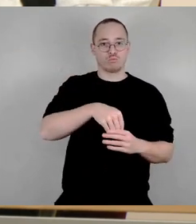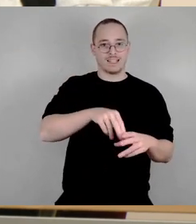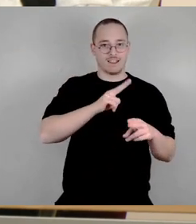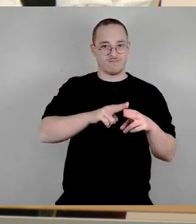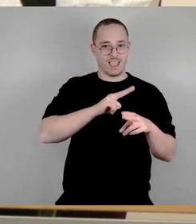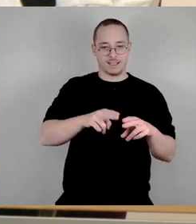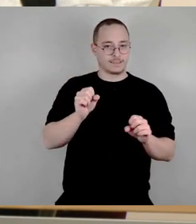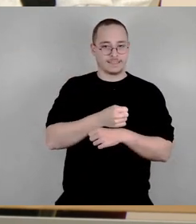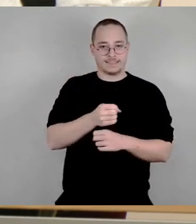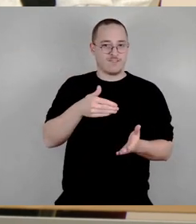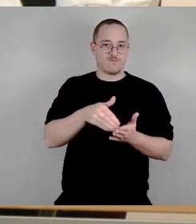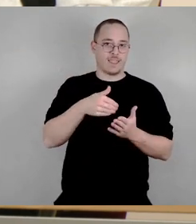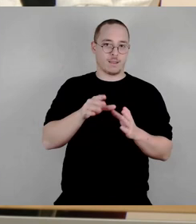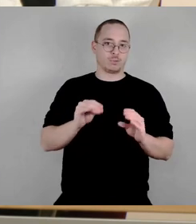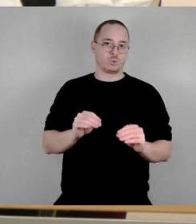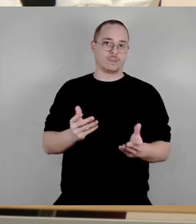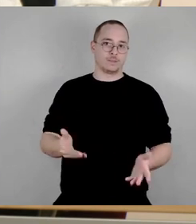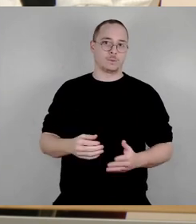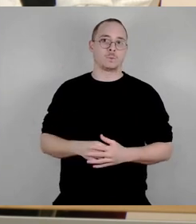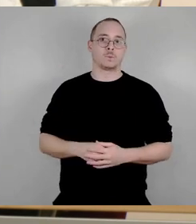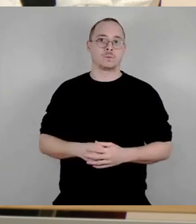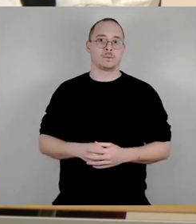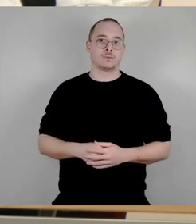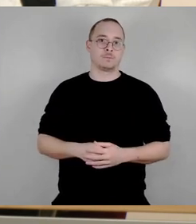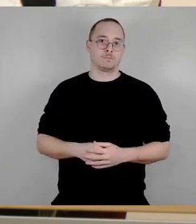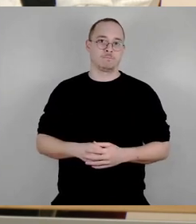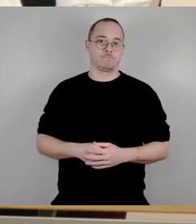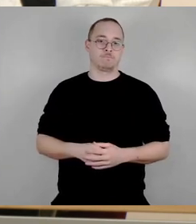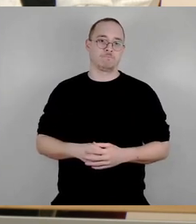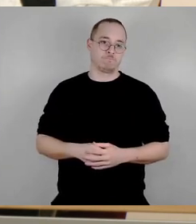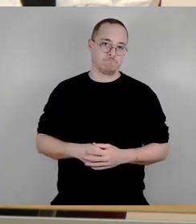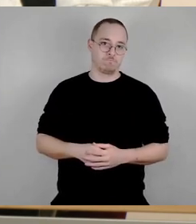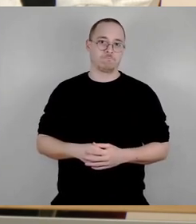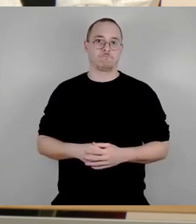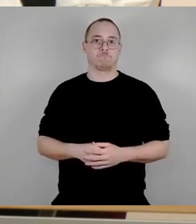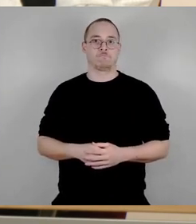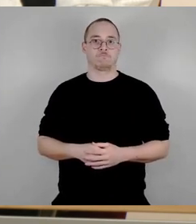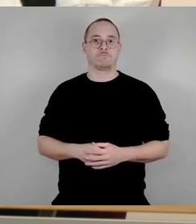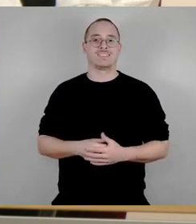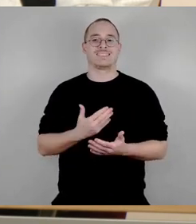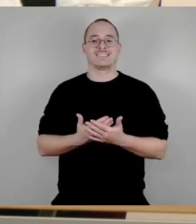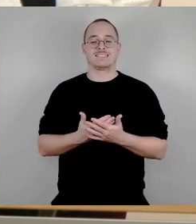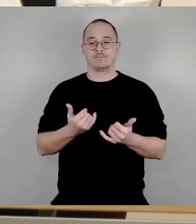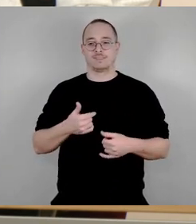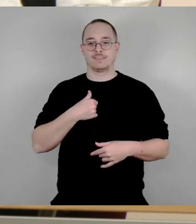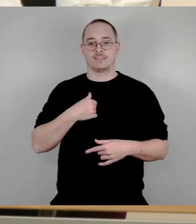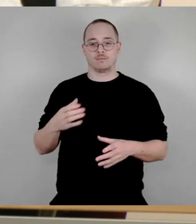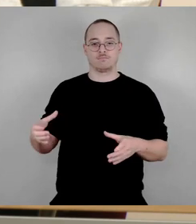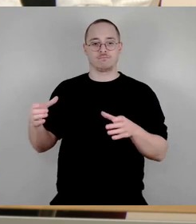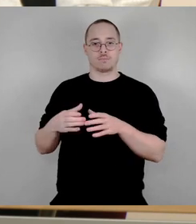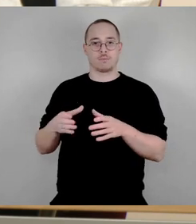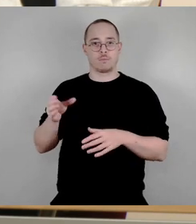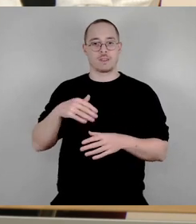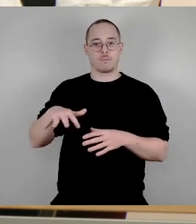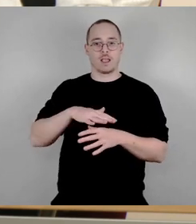Rechtsamt ist da federführend, deshalb sage ich das aber immer in Absprache mit dem Bereich Sport. Um den Erhalt, um den ständigen Erhalt des